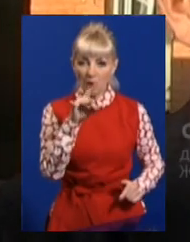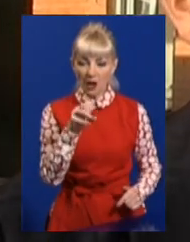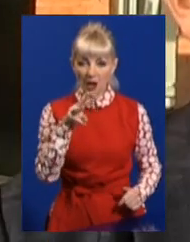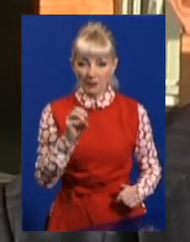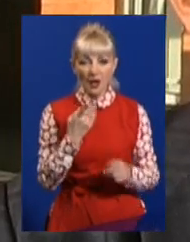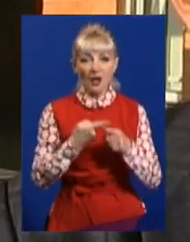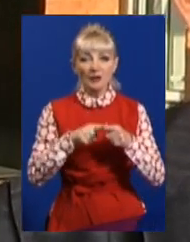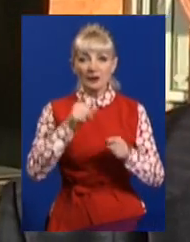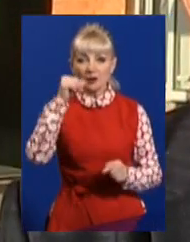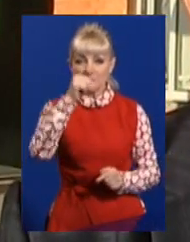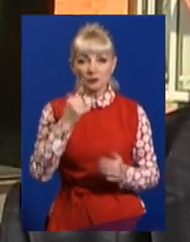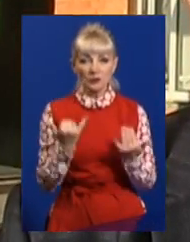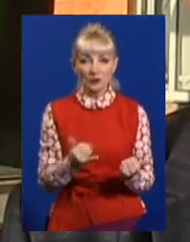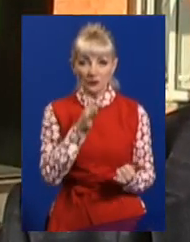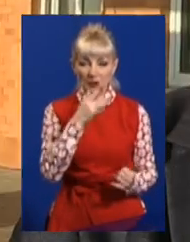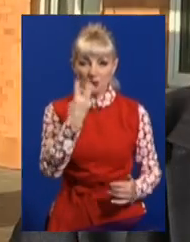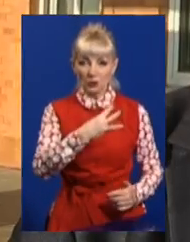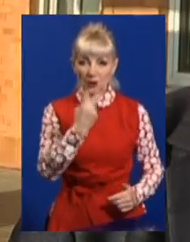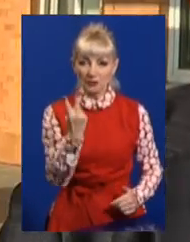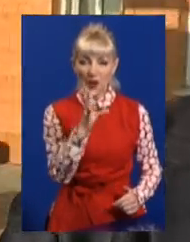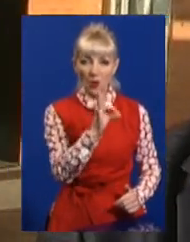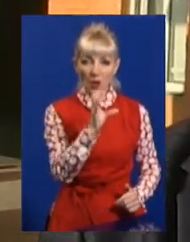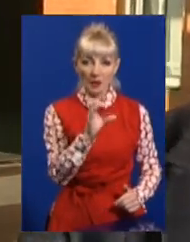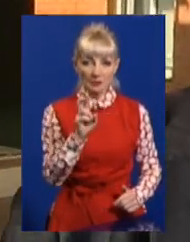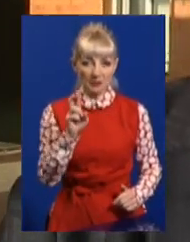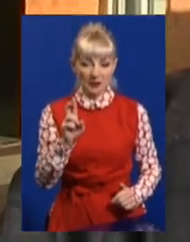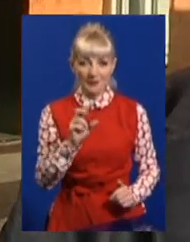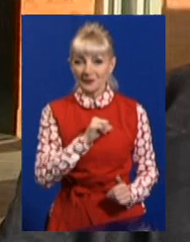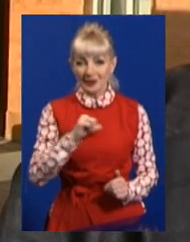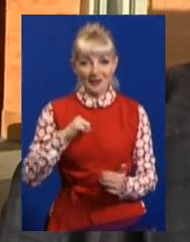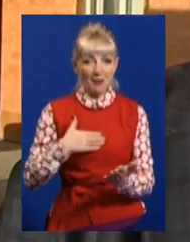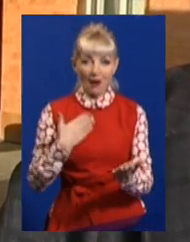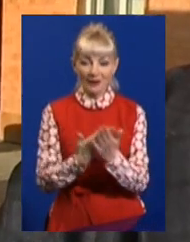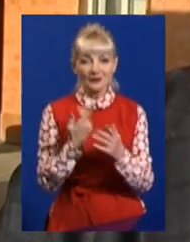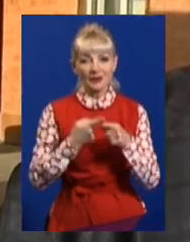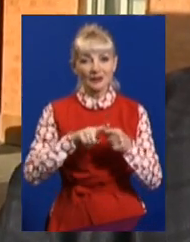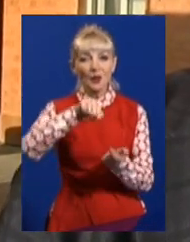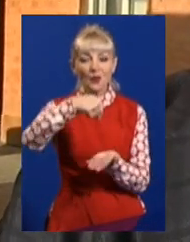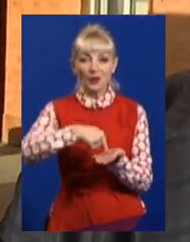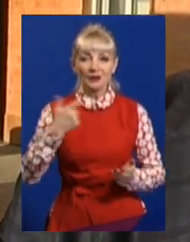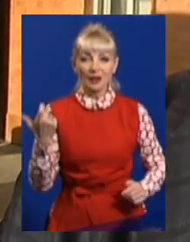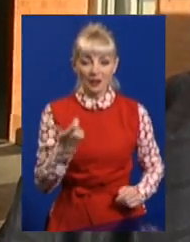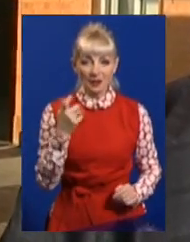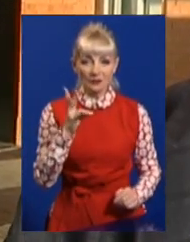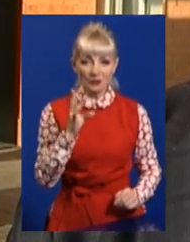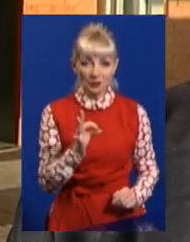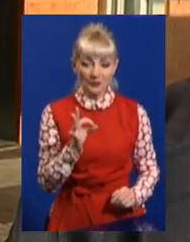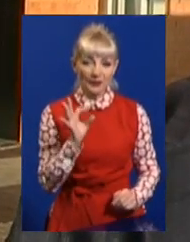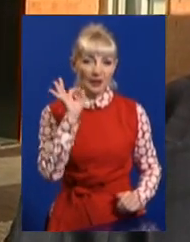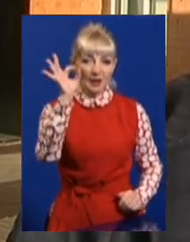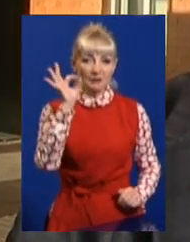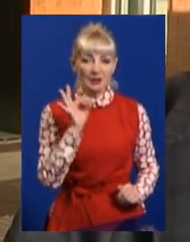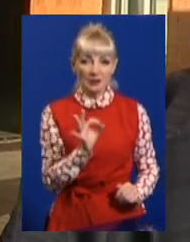на сьогоднішній час 42 ОСББ. Саме активне, звісно, це місто Харків, але відсоток